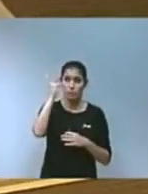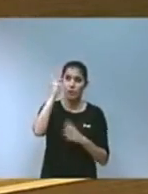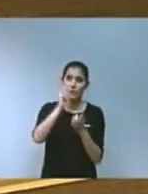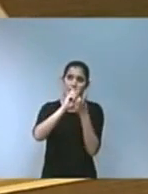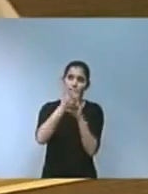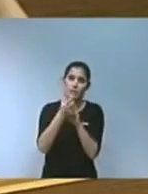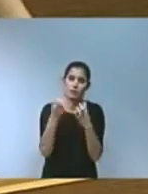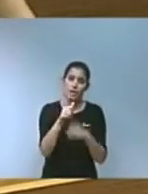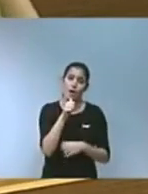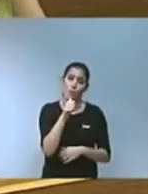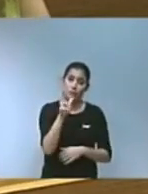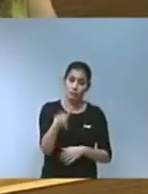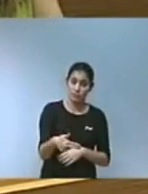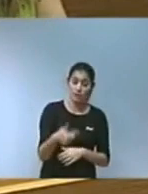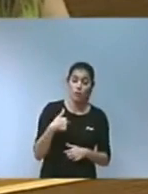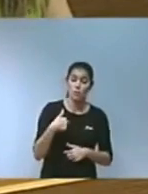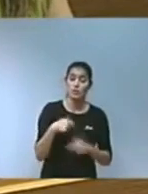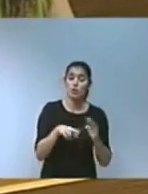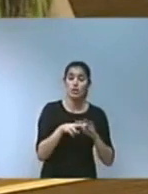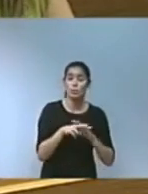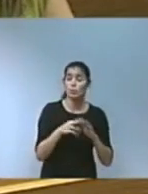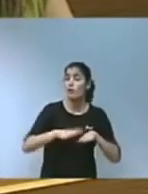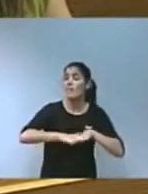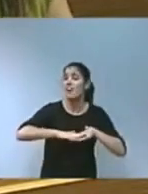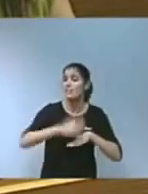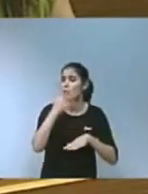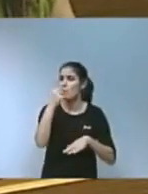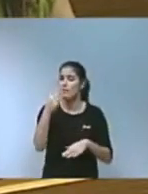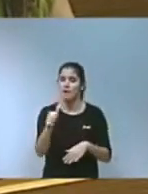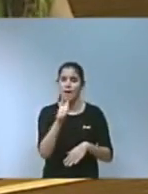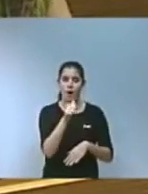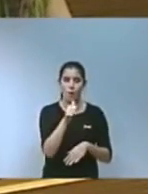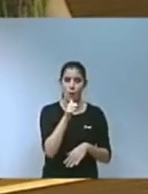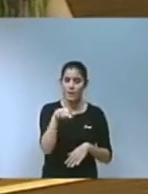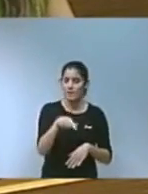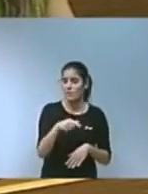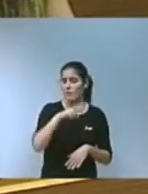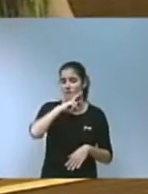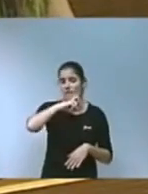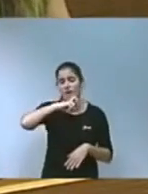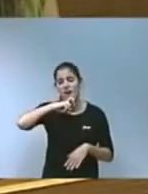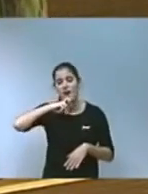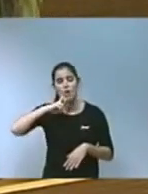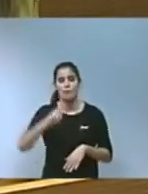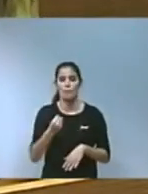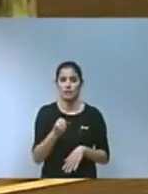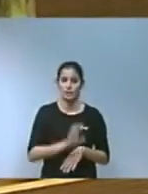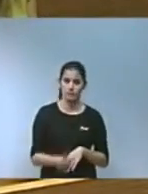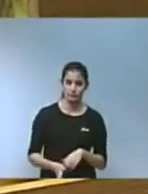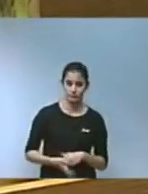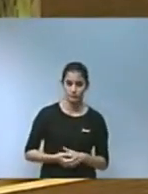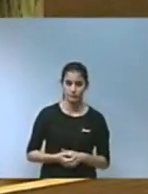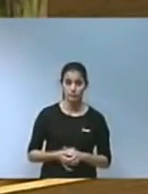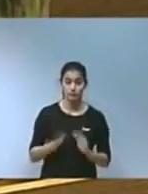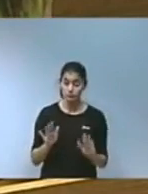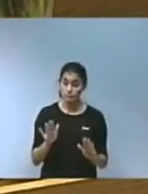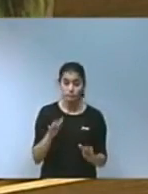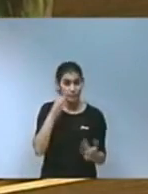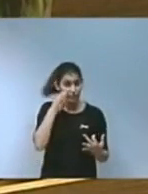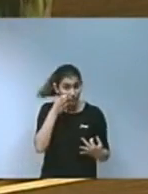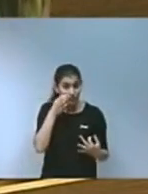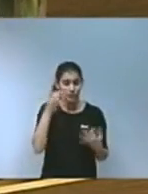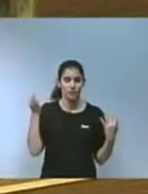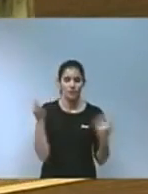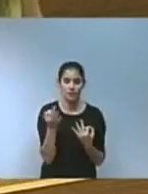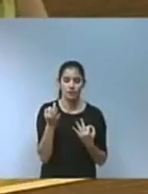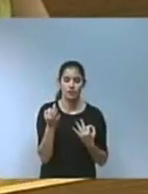El nostre recurs més fonamental i el bé públic més preciós del que disposem. Però la realitat ens mostra